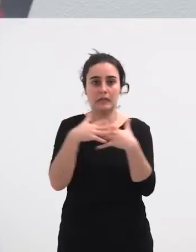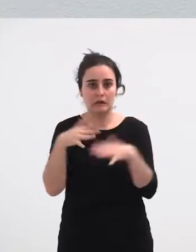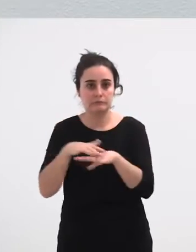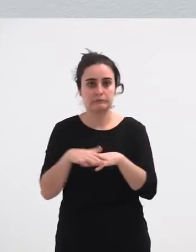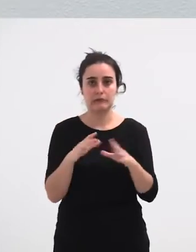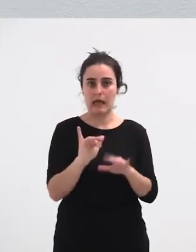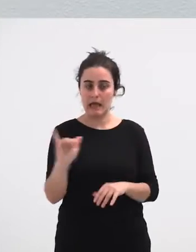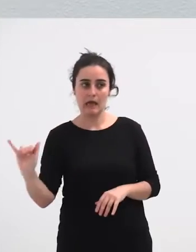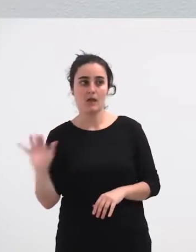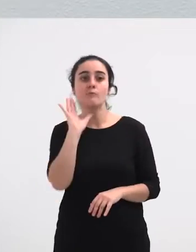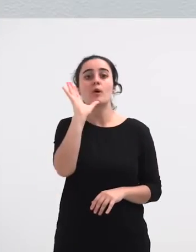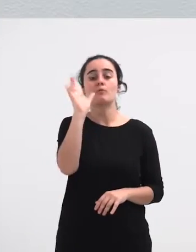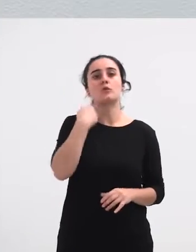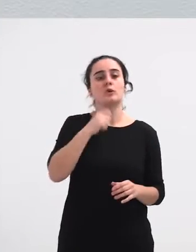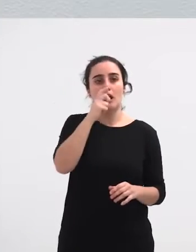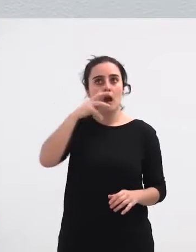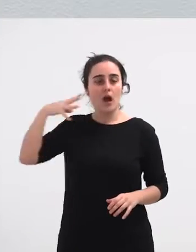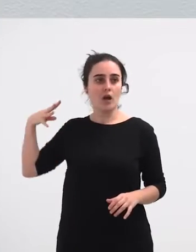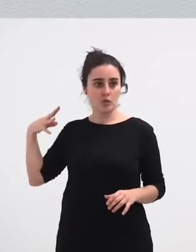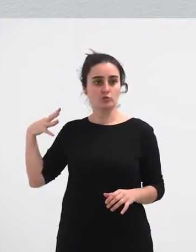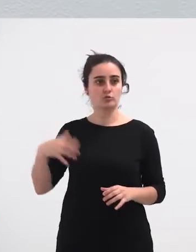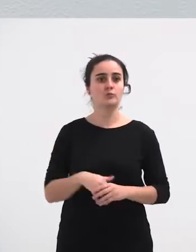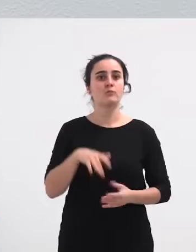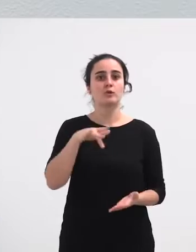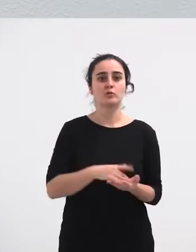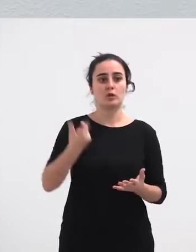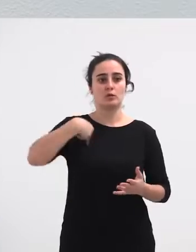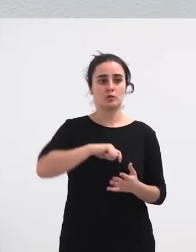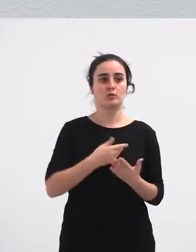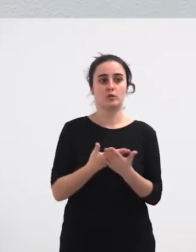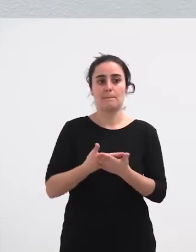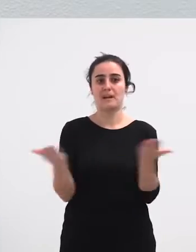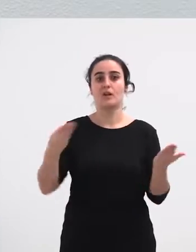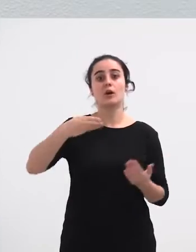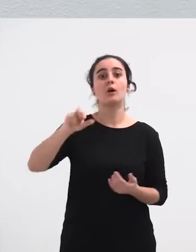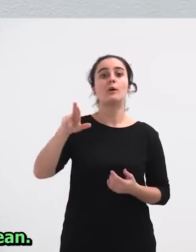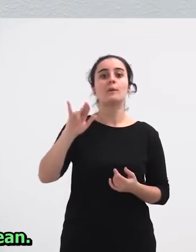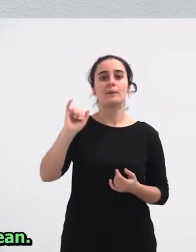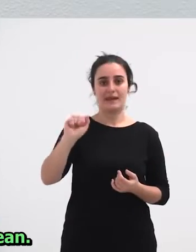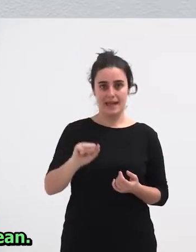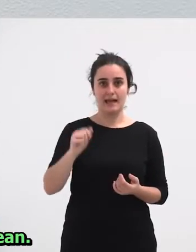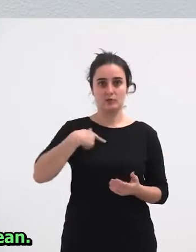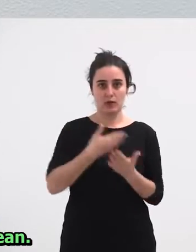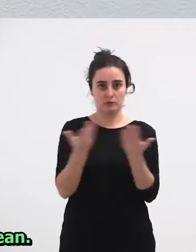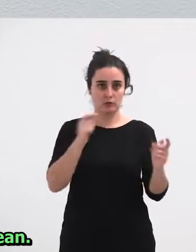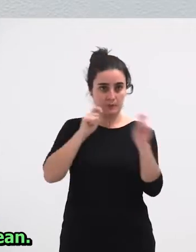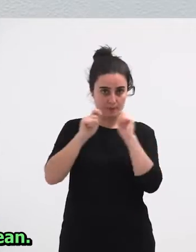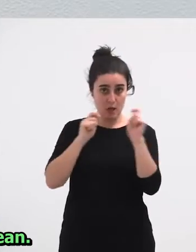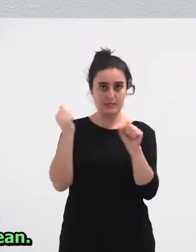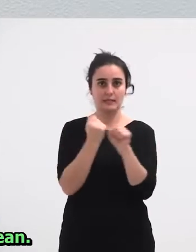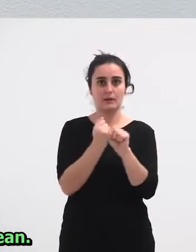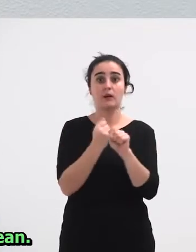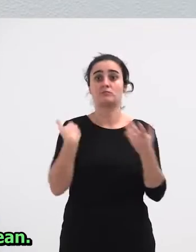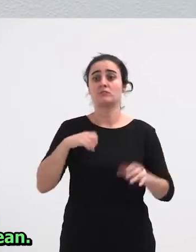gaitik, bueno, urte asko direlako Berriagudia geha behar berriako Herredakzioko gazetaria Gizarte sailekoa Eta urte asko dire Albisten